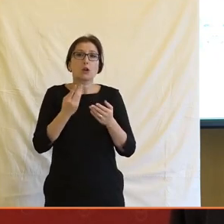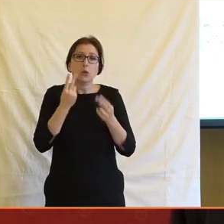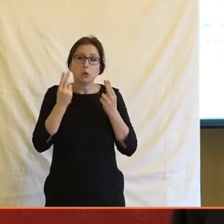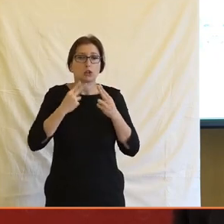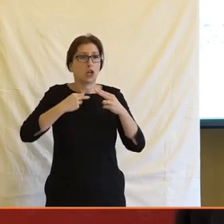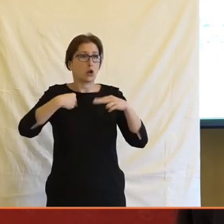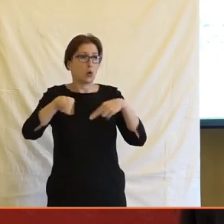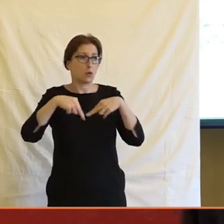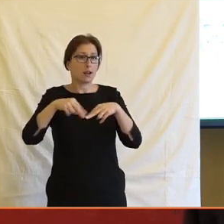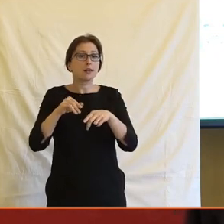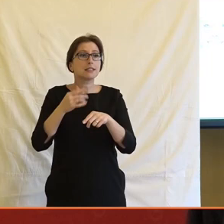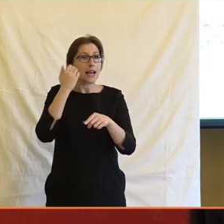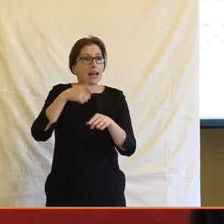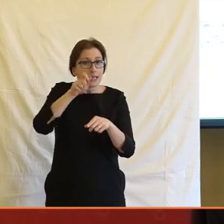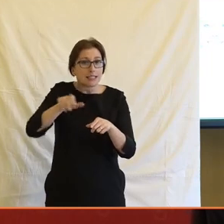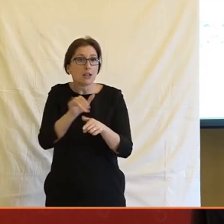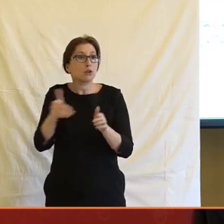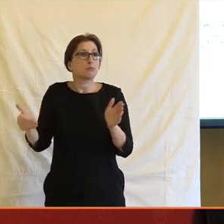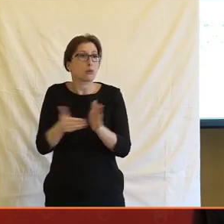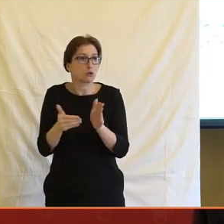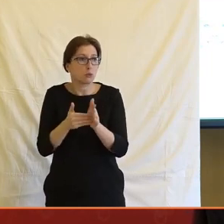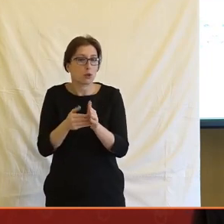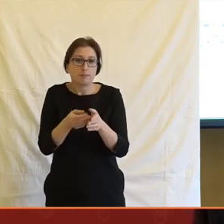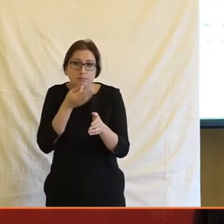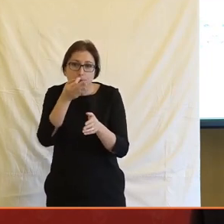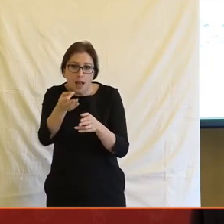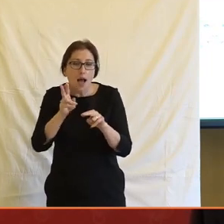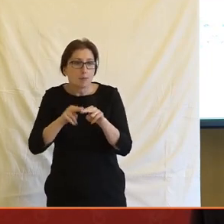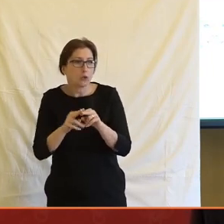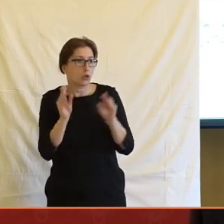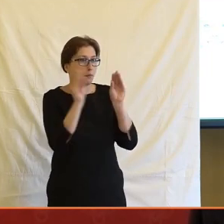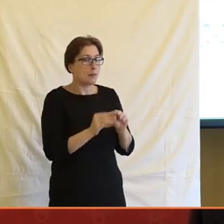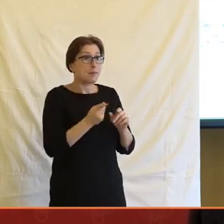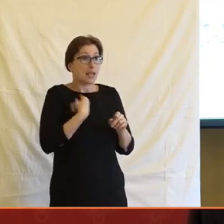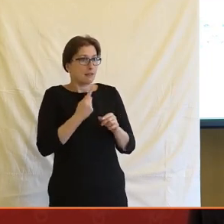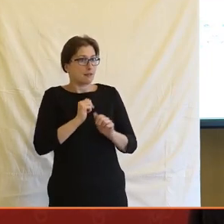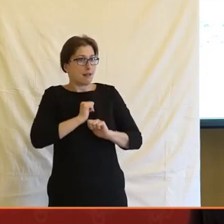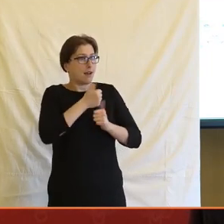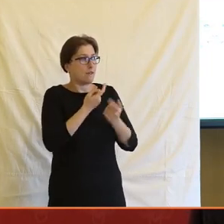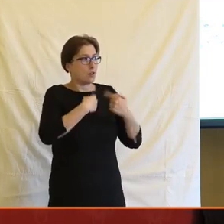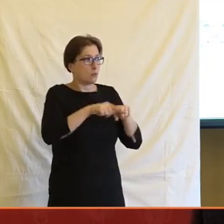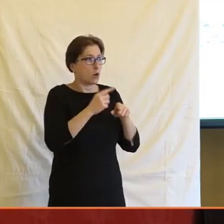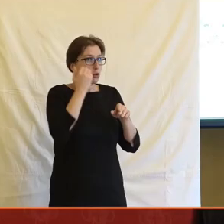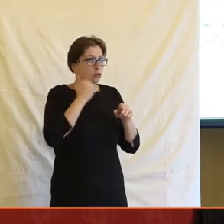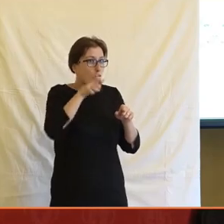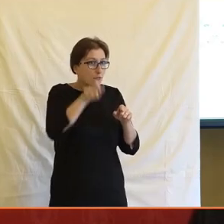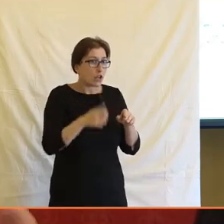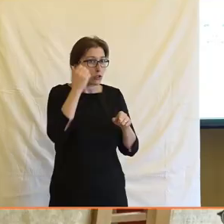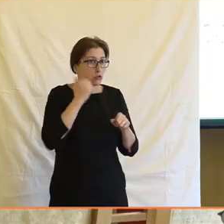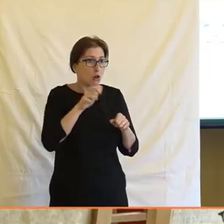s těmi uživatelemi té technologie, protože bez toho to prostě fungovat nemůže. Nemůžeme to designovat pro člověka, který nevíme, jak to používá typicky.